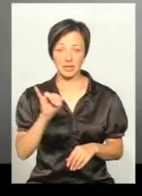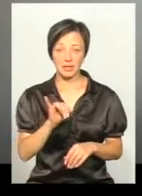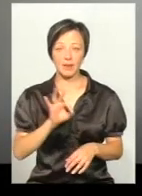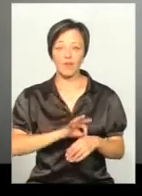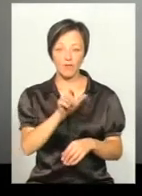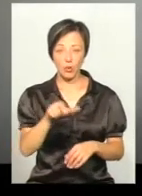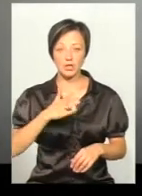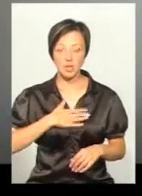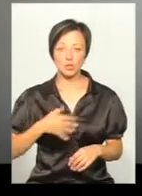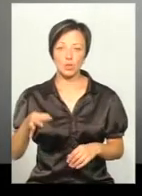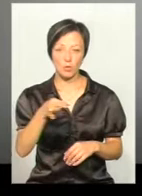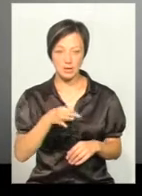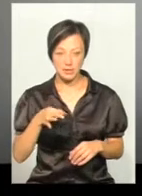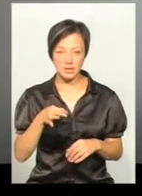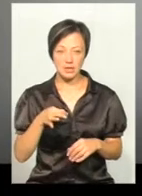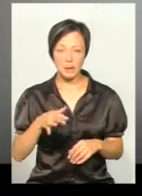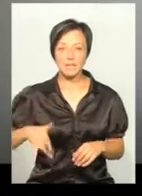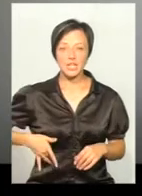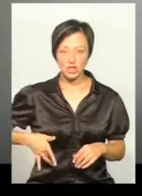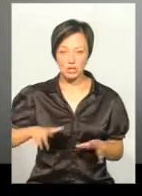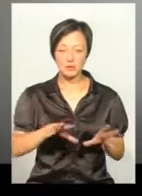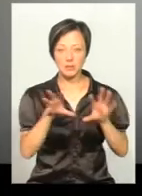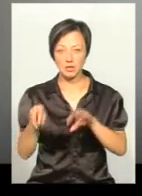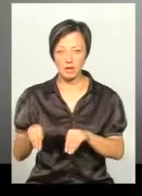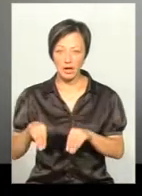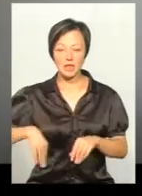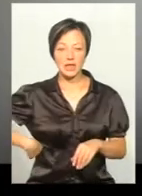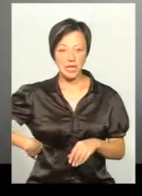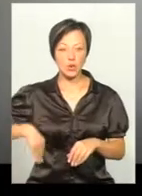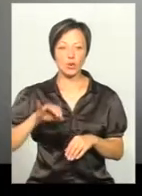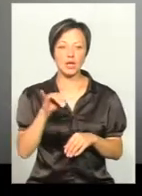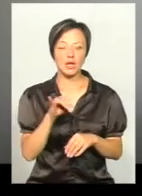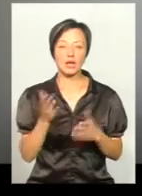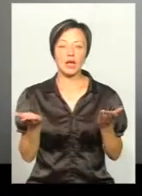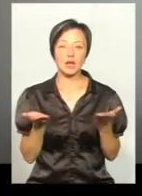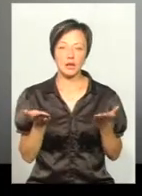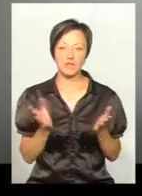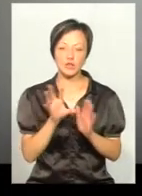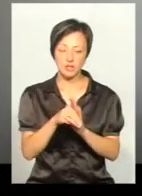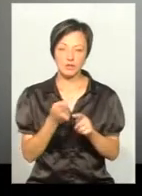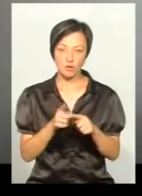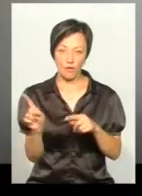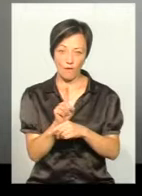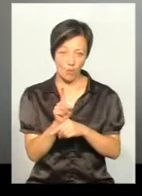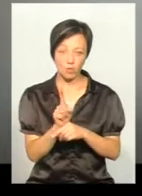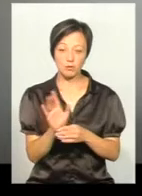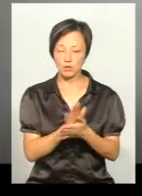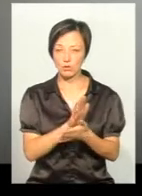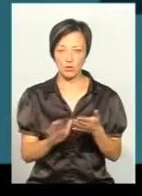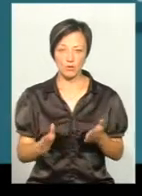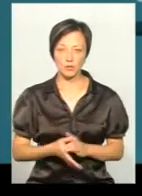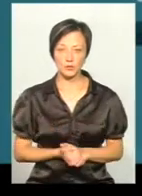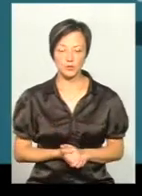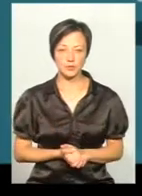хворих з нашої області і трансплантація печінки, трансплантація нерок, які війшли в цю квоту і безкоштовно.